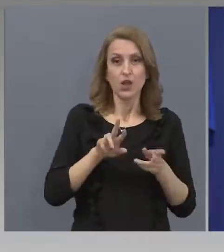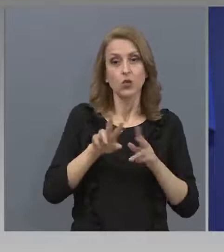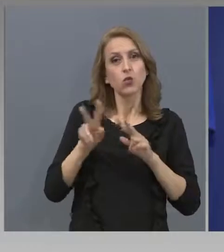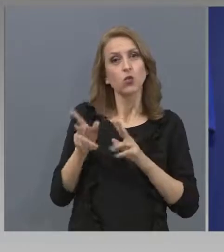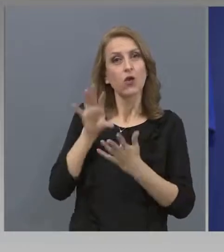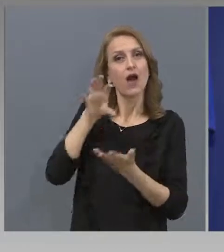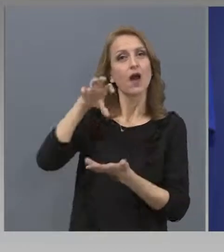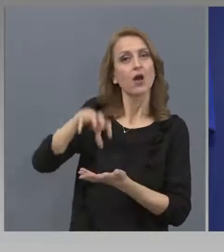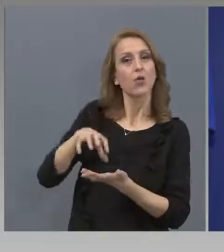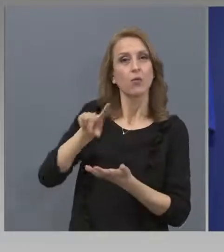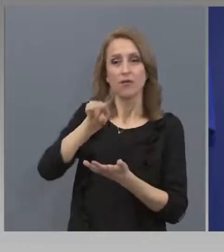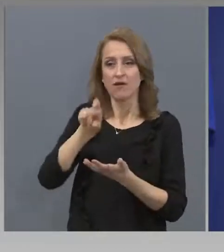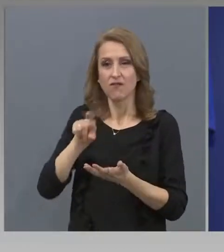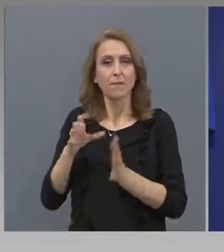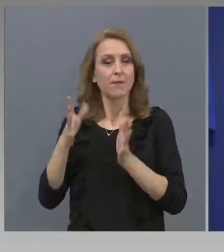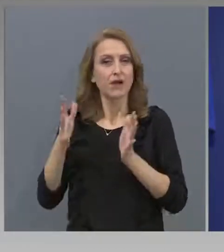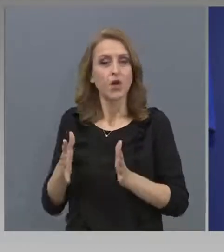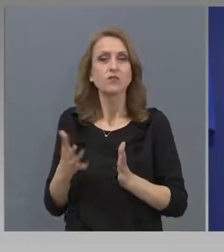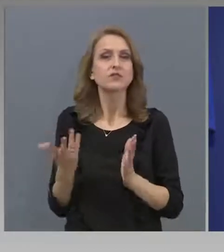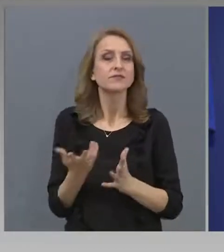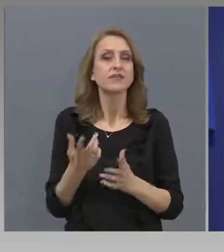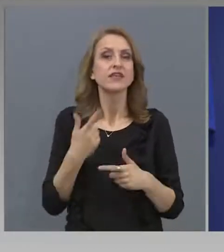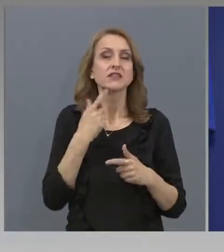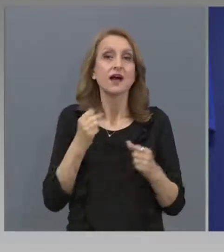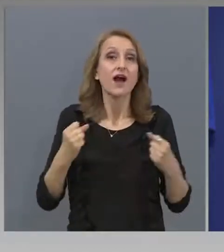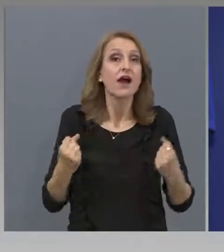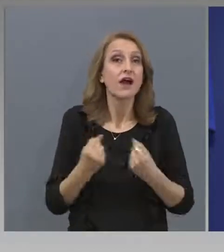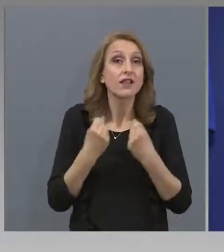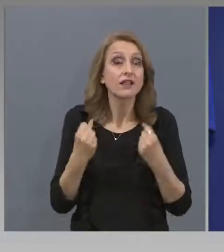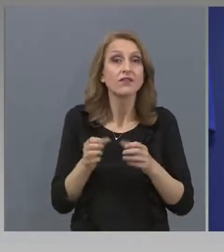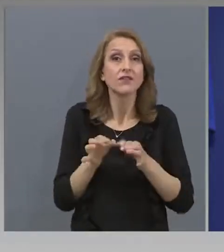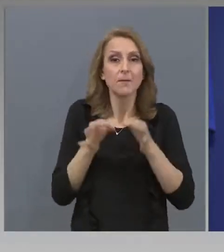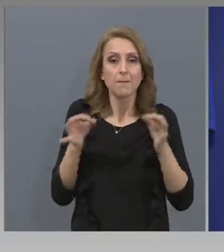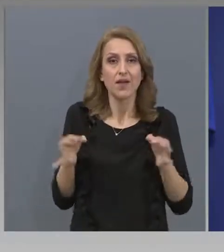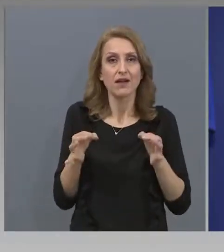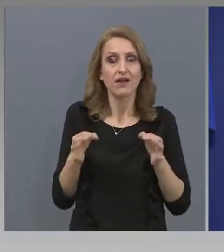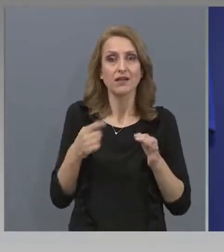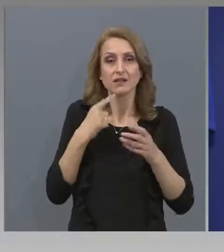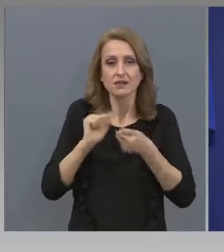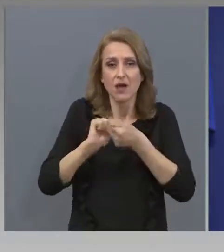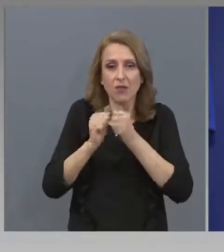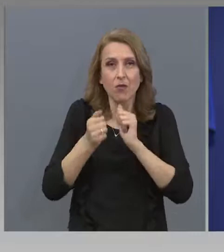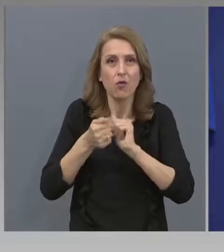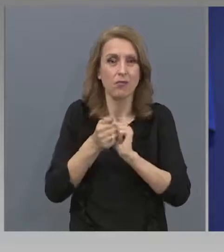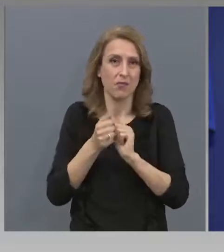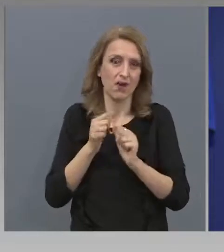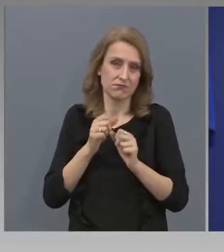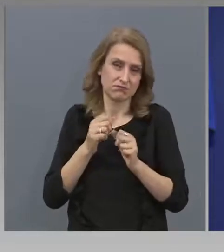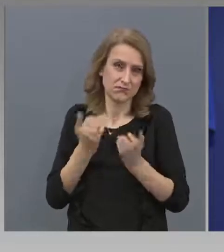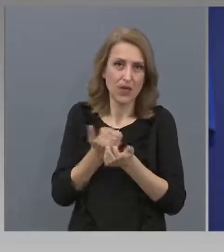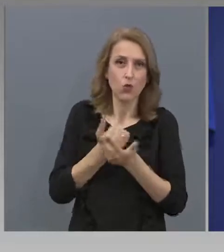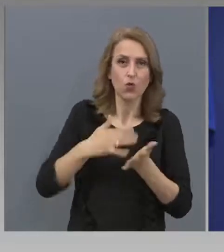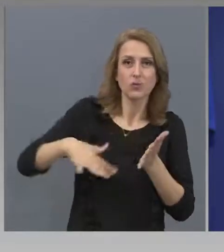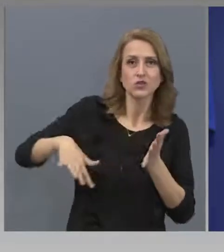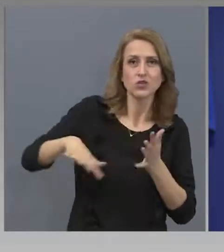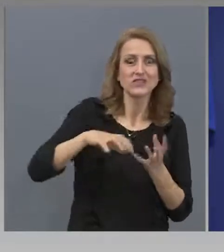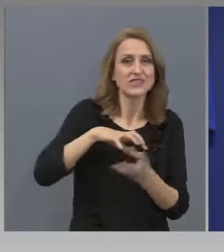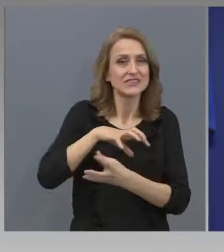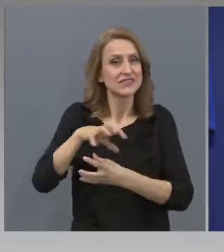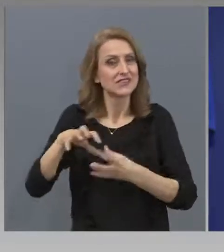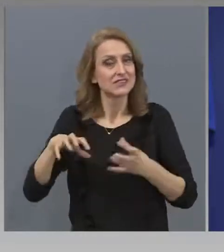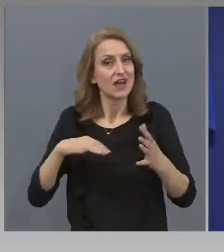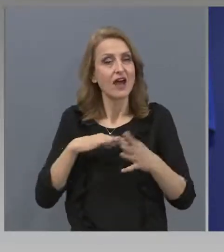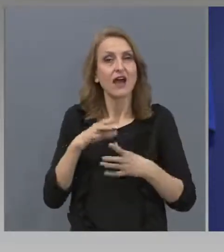активни мерки за борба с економическата криза, като следствие от